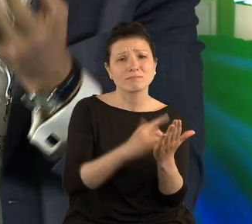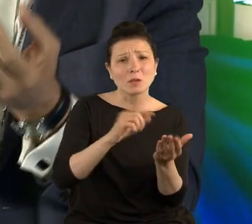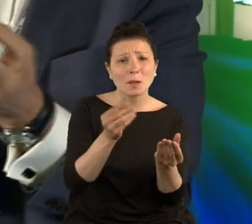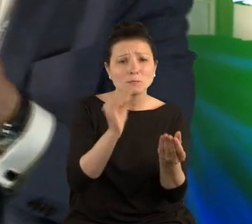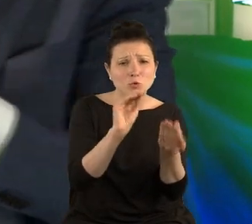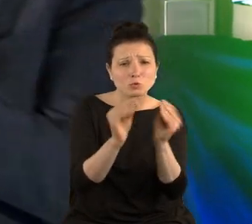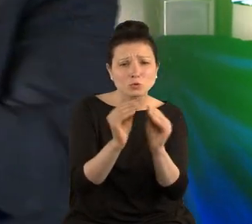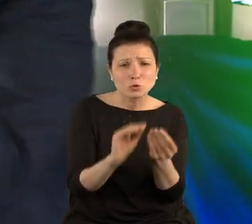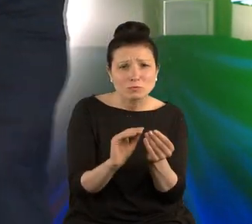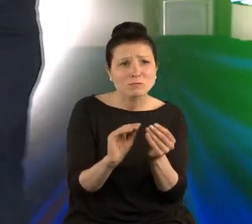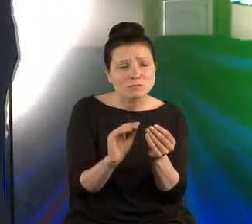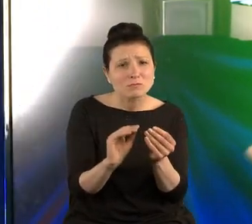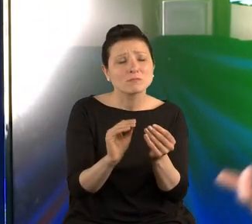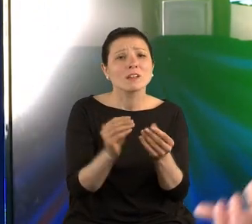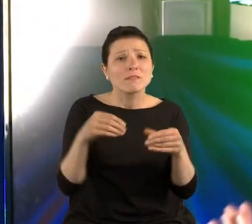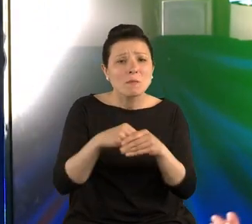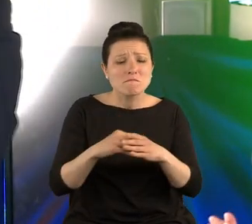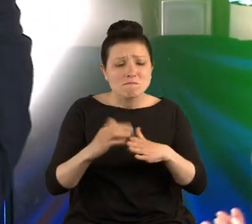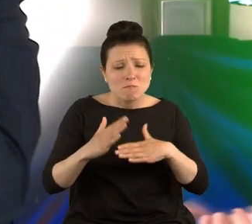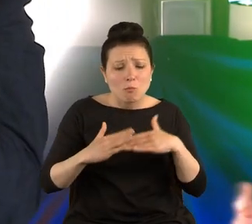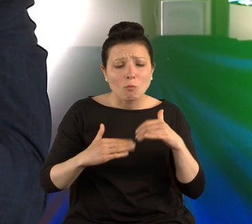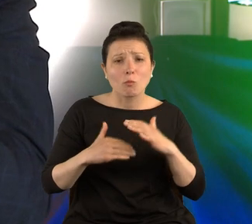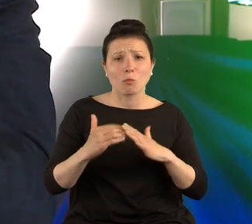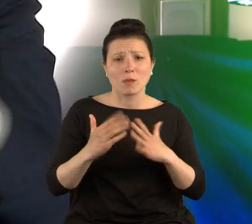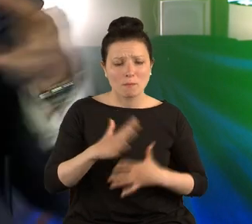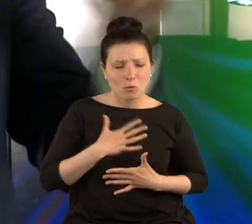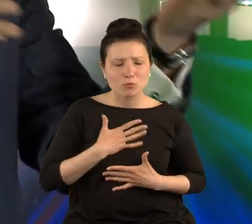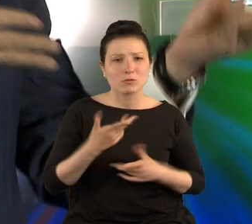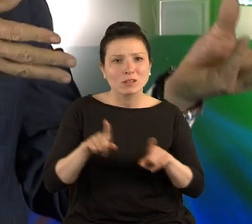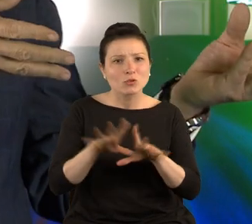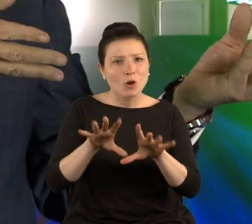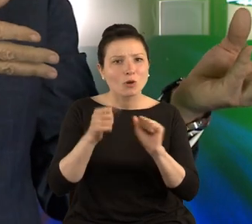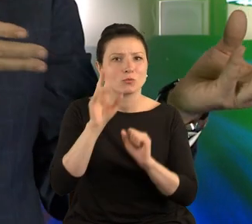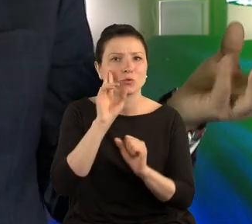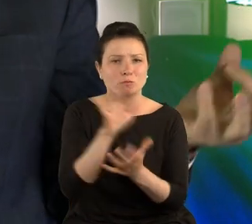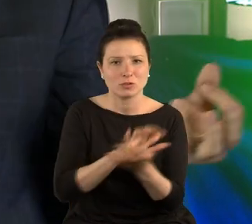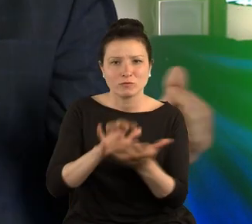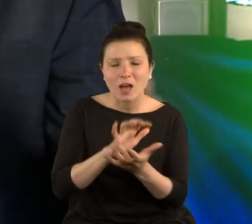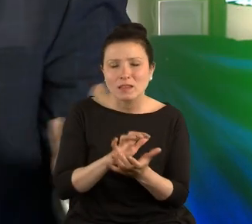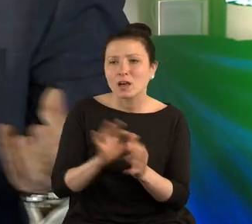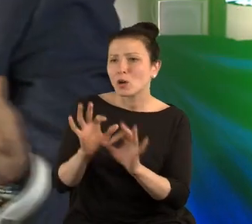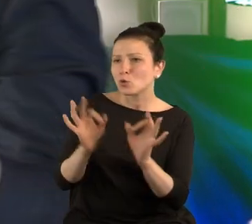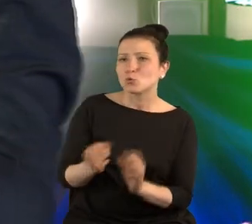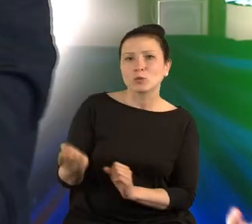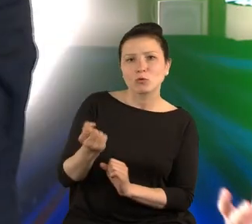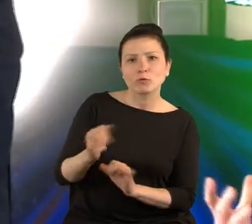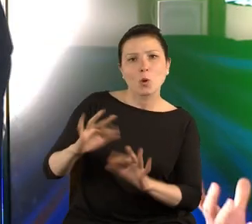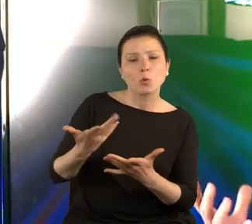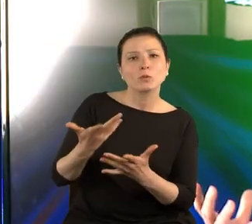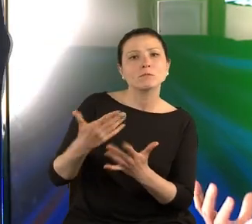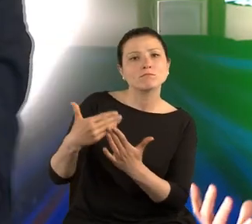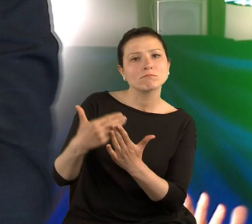poczucie i rozumienie świata. Sztuka użytkowa jest abecadłem z którego